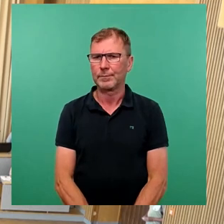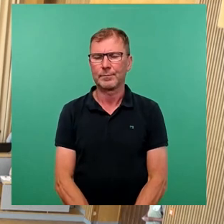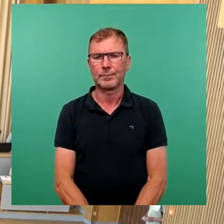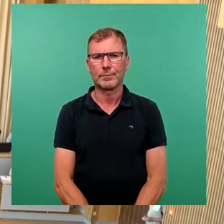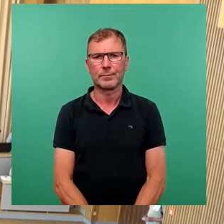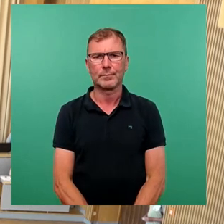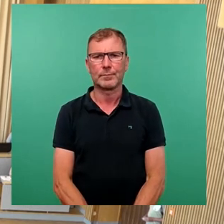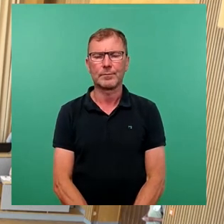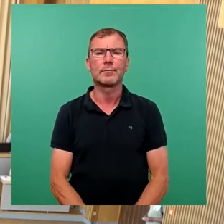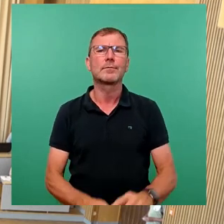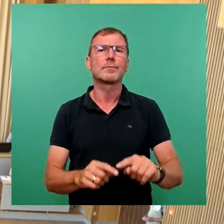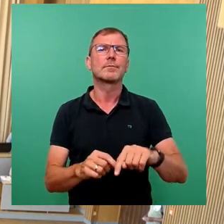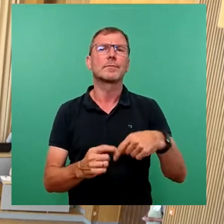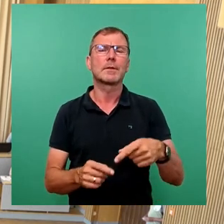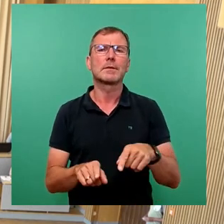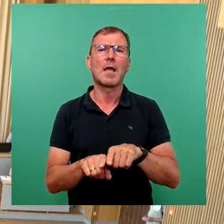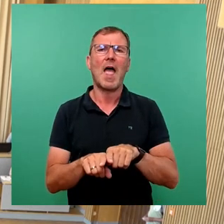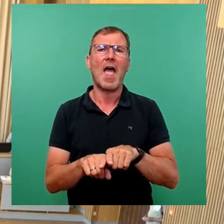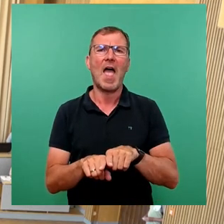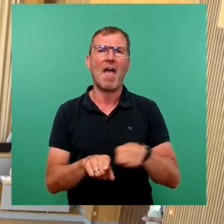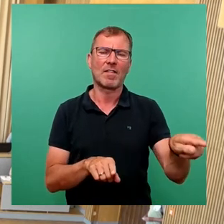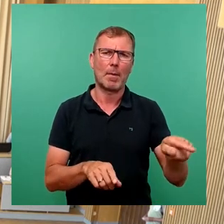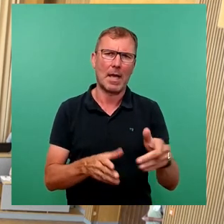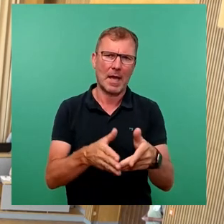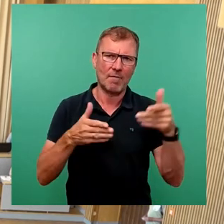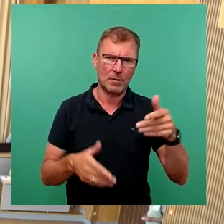Als nächstes die FDP-Fraktion, Herr Zastrup.